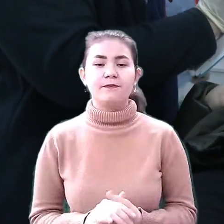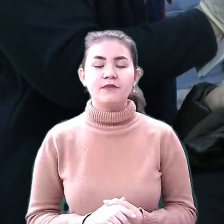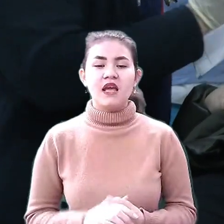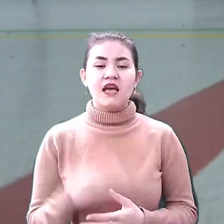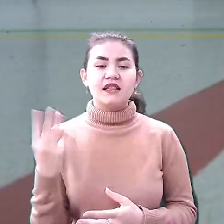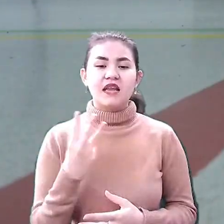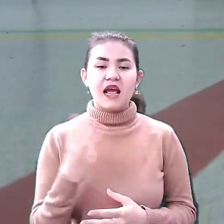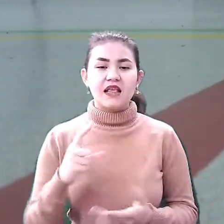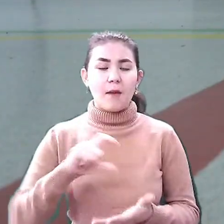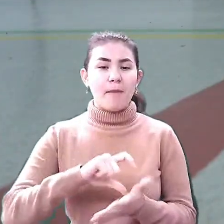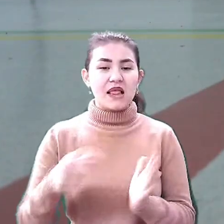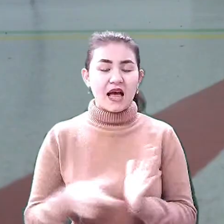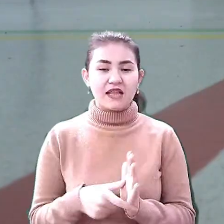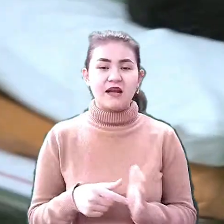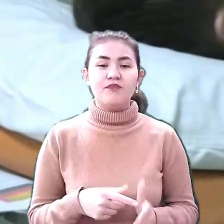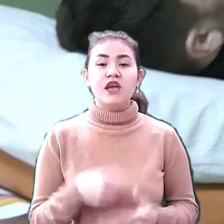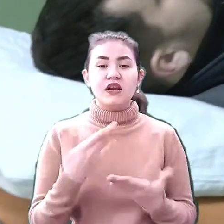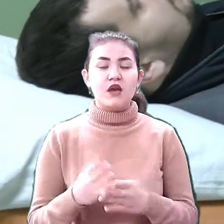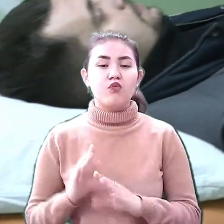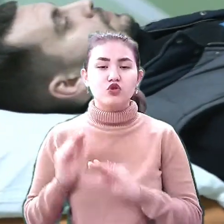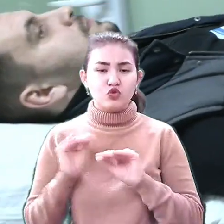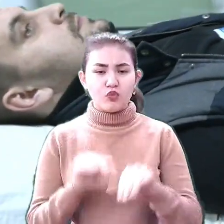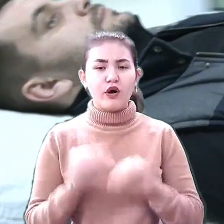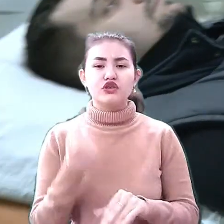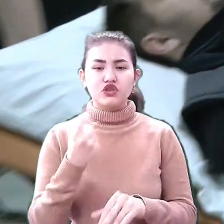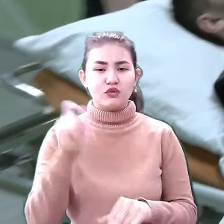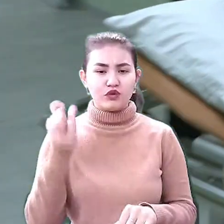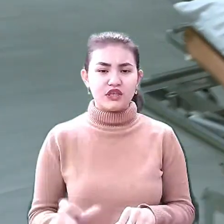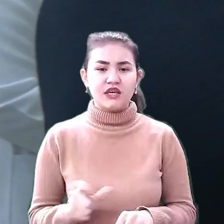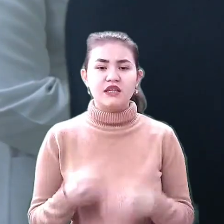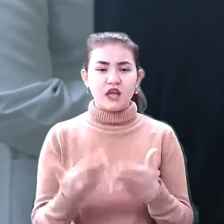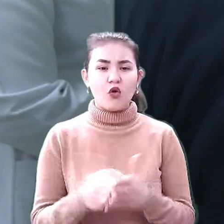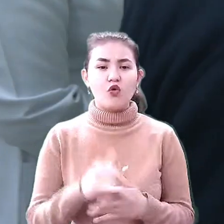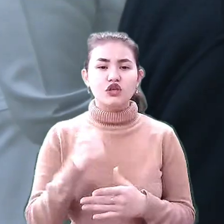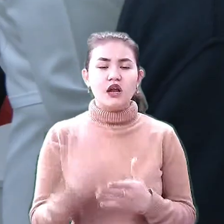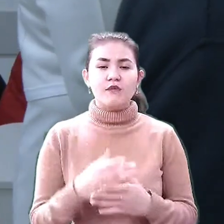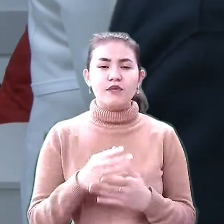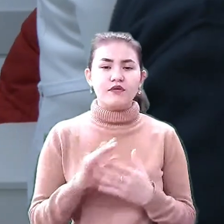чорного. За нею поступає ще один пацієнт і так кожні півхвилини.